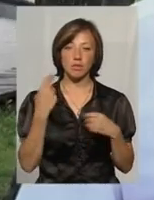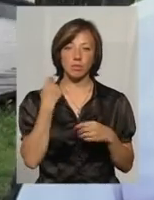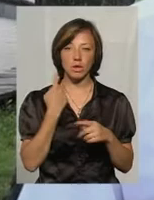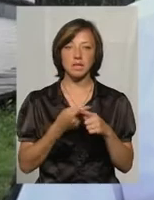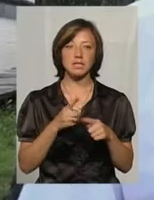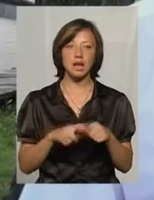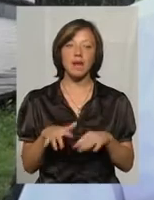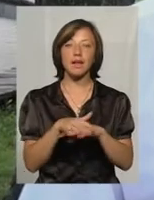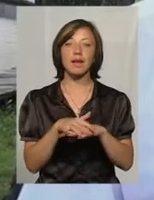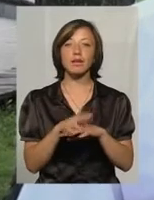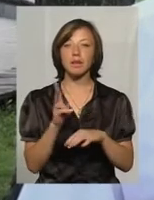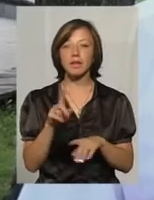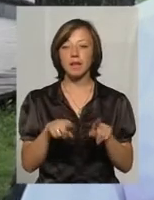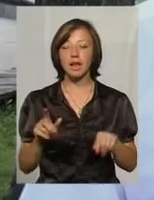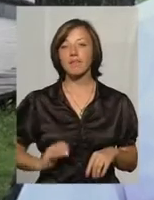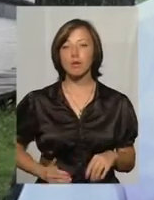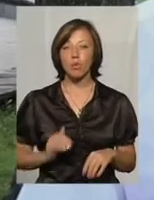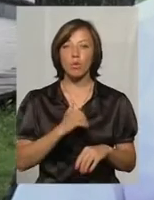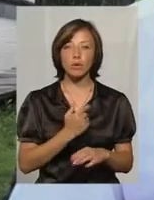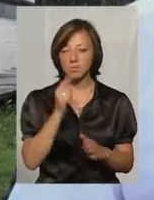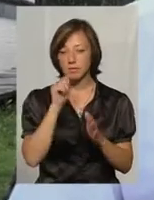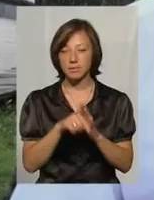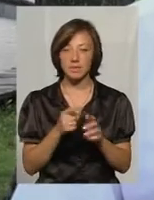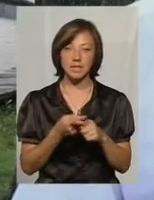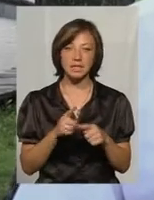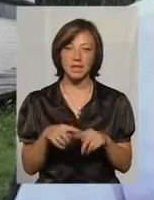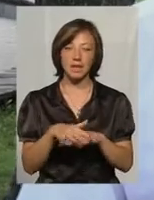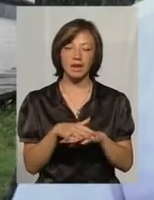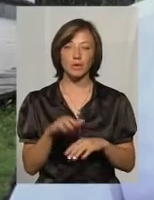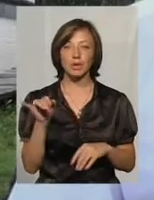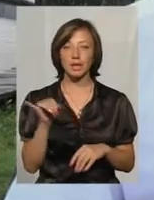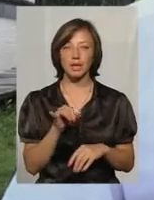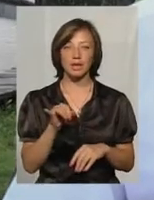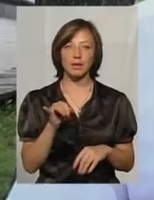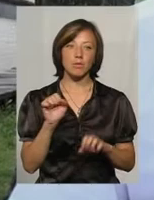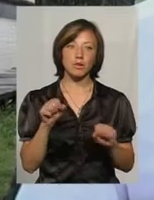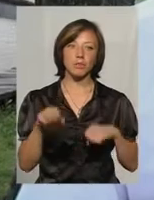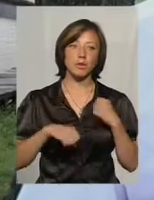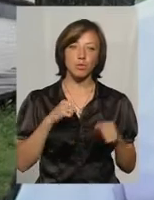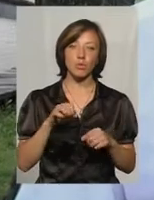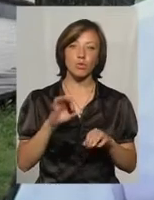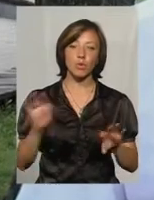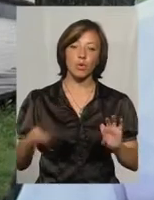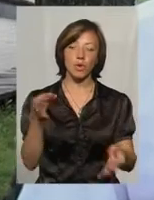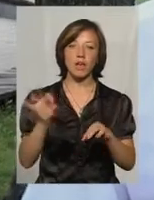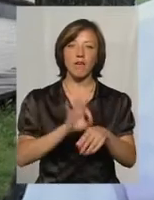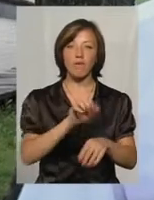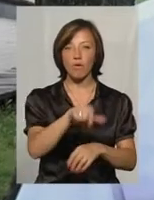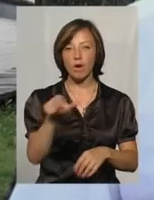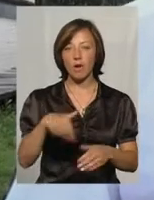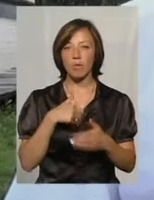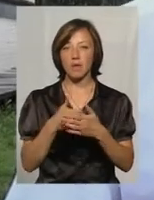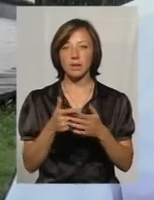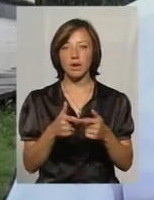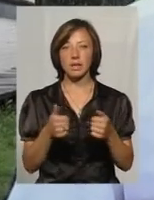Це ренок. Деякі фірми хочуть зайти на цей ренок і підборюють, може, і хворих, і громадські організації для того,